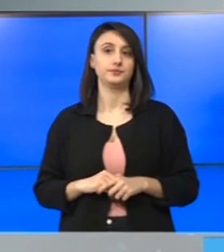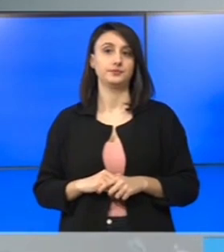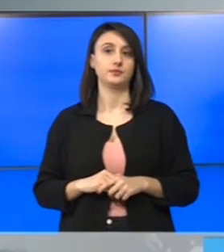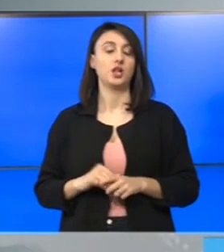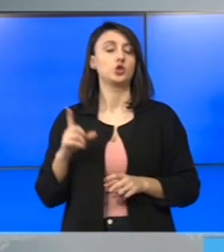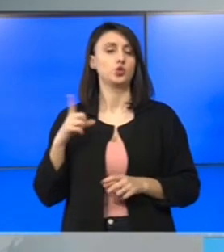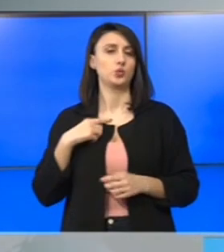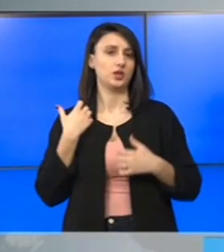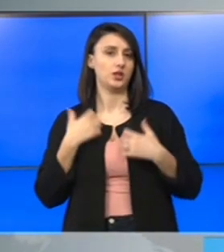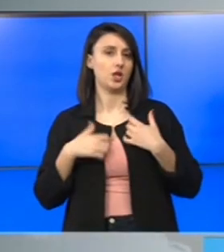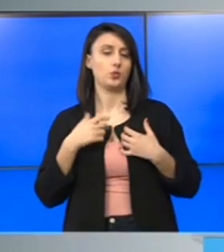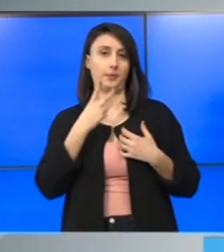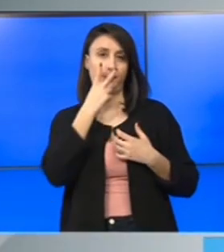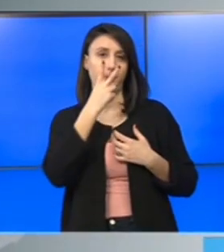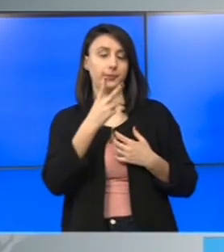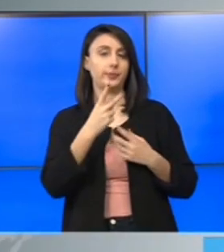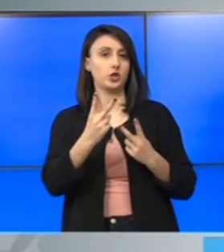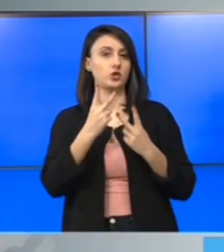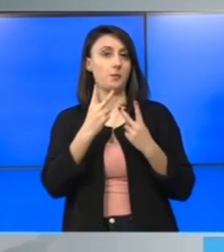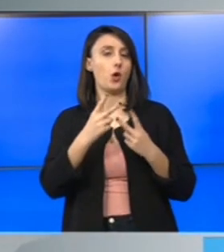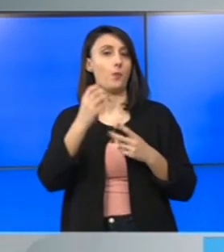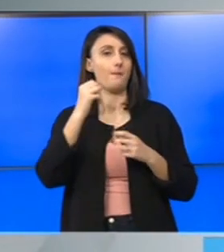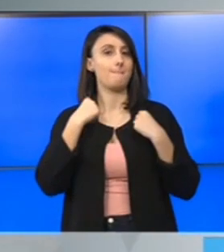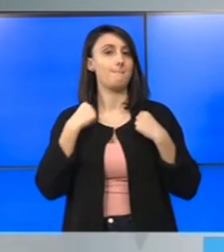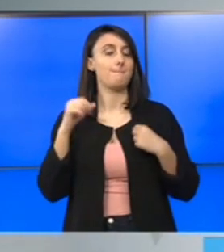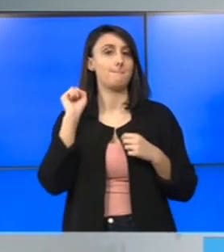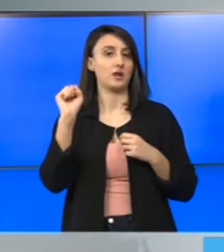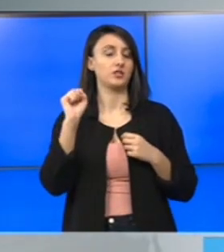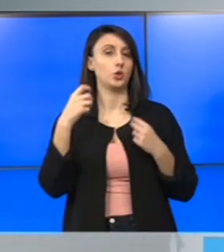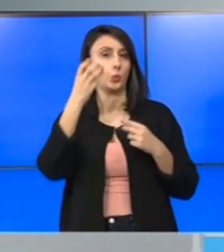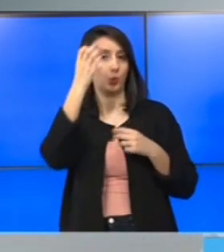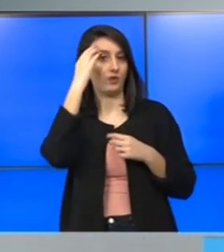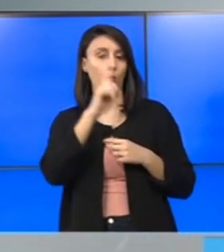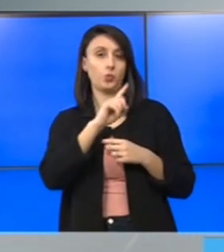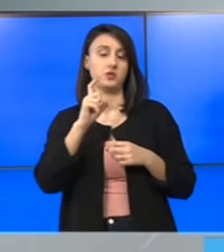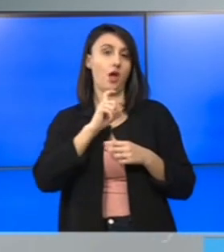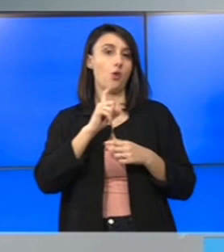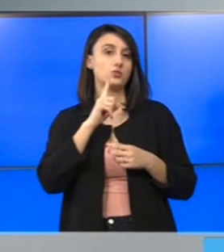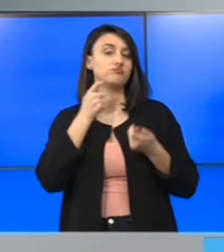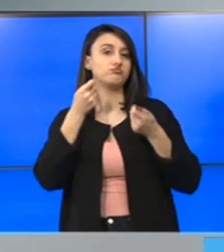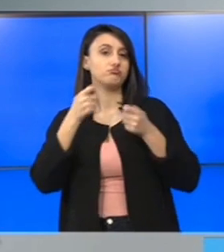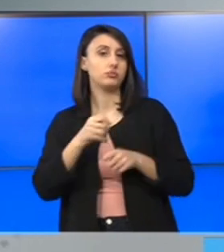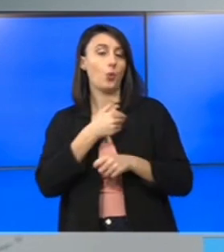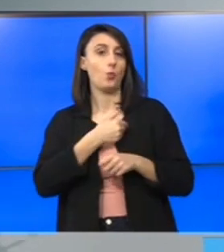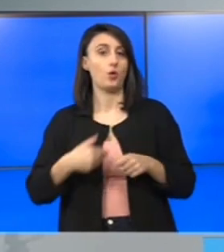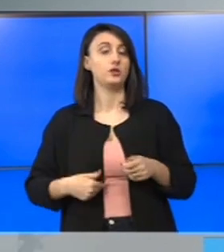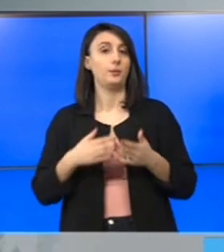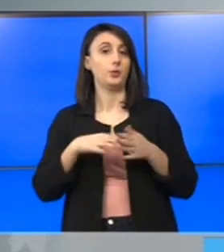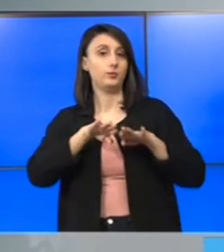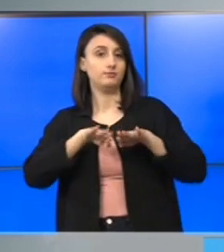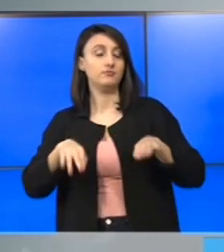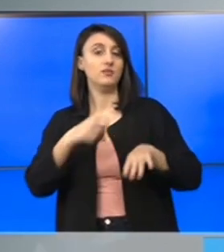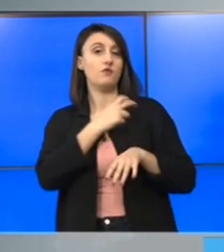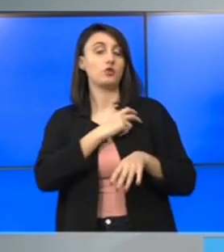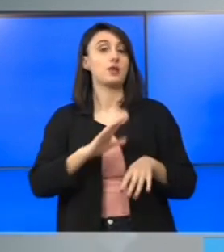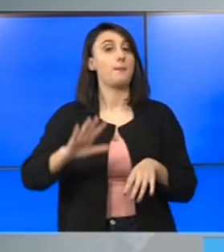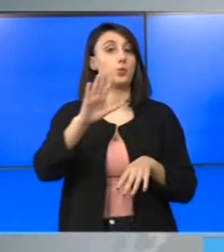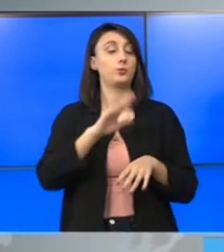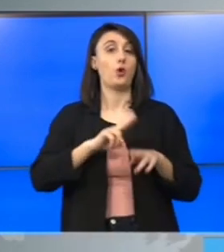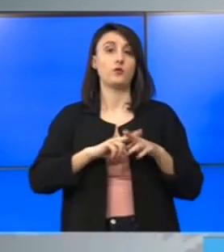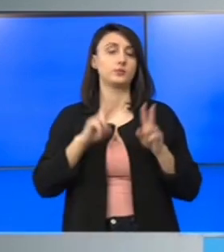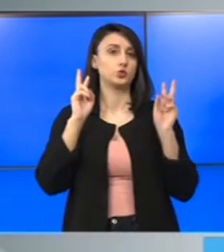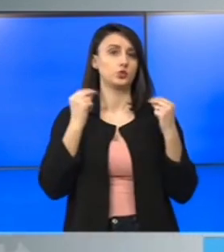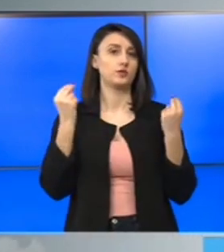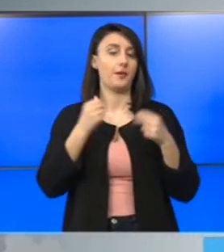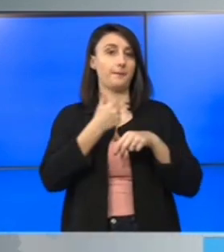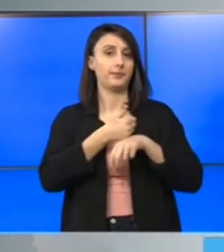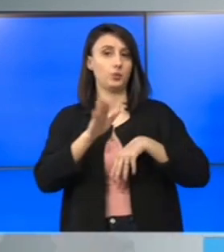Sunt tesiuni și în principalul partid de guvernământ, nu din cauza perspectivei de carantinare a Bucureștiului, ci pentru împărțirea funcțiilor publice. Potrivit unor surse,